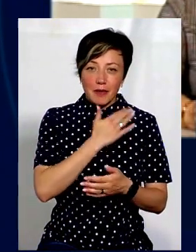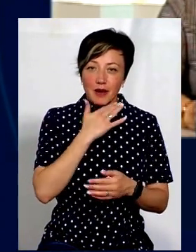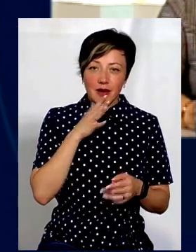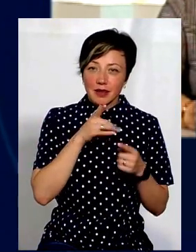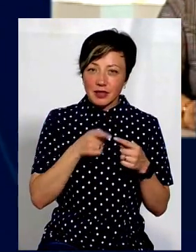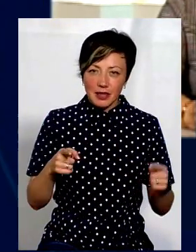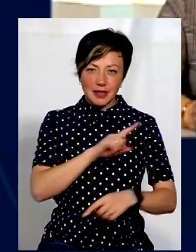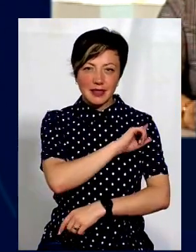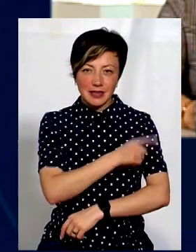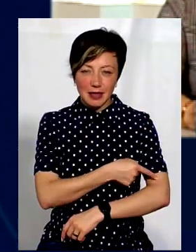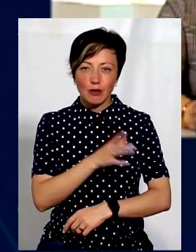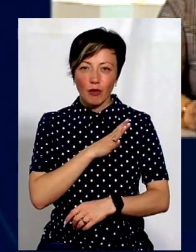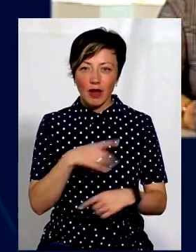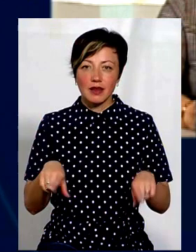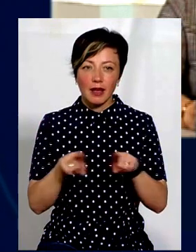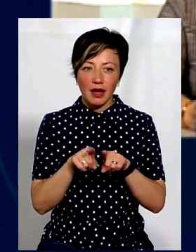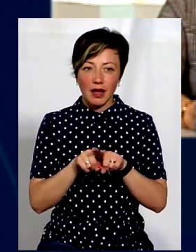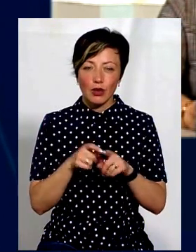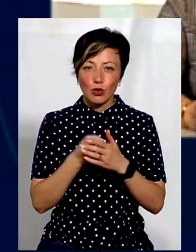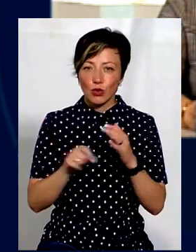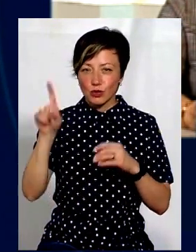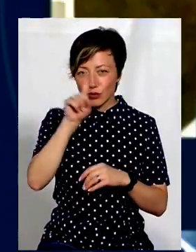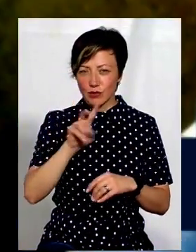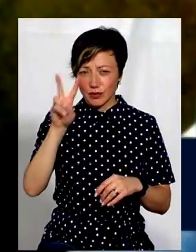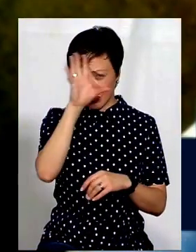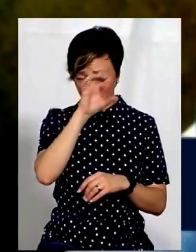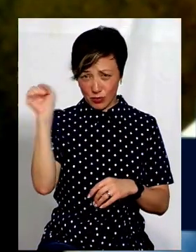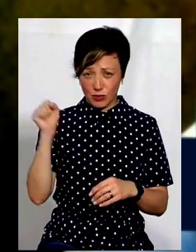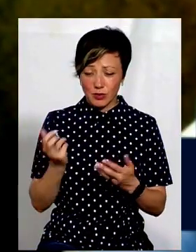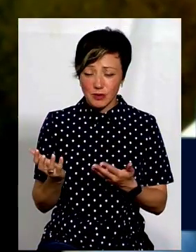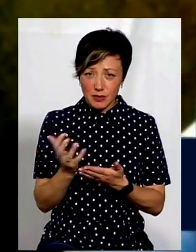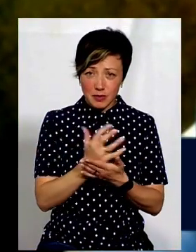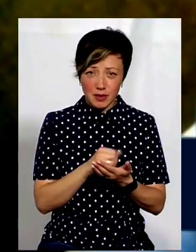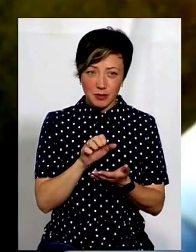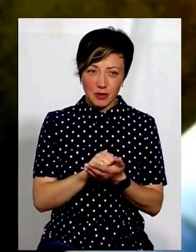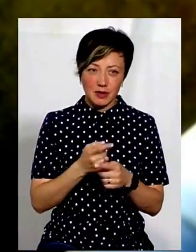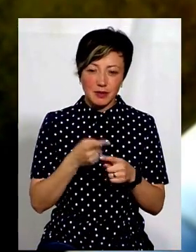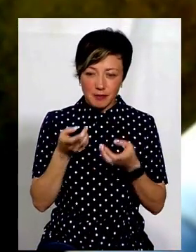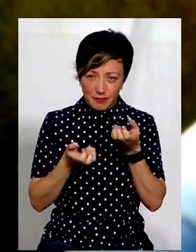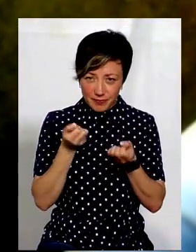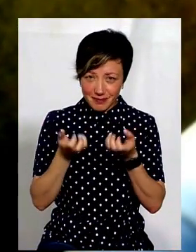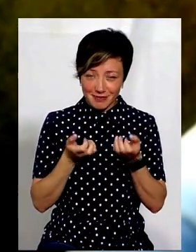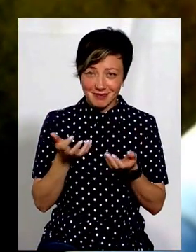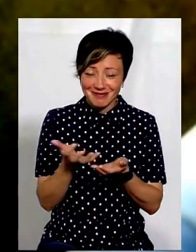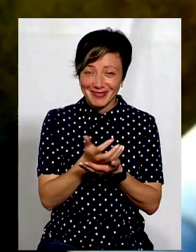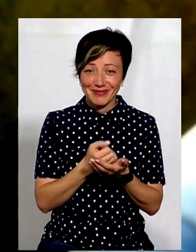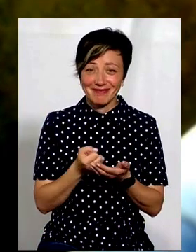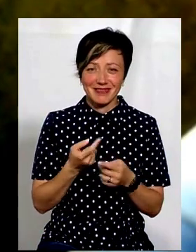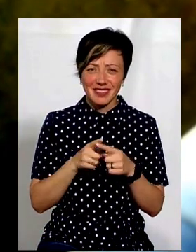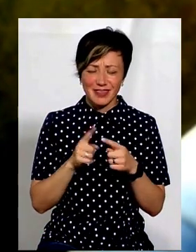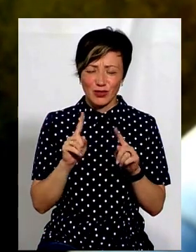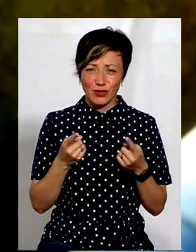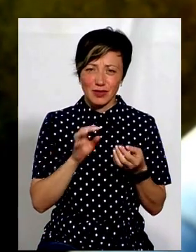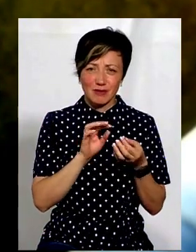часу, багато сил. Бувало таке, що і до першої години ночі, і до другої займався вибиранням. Тому це